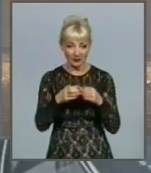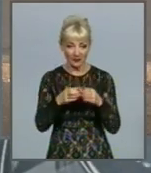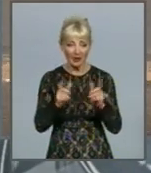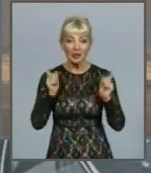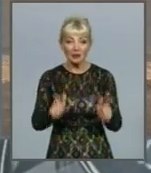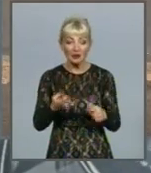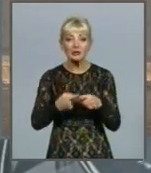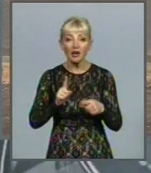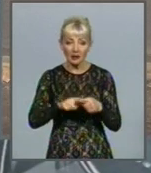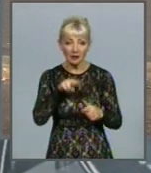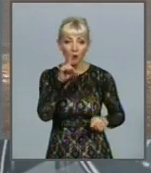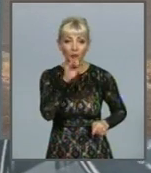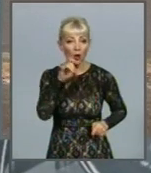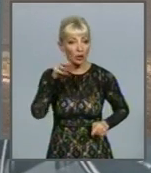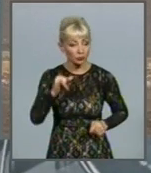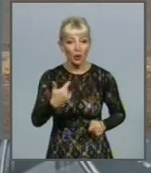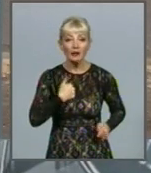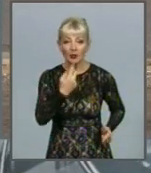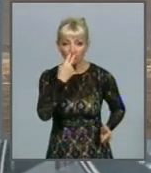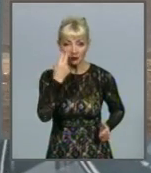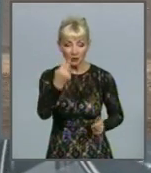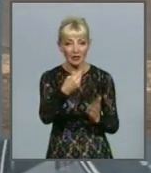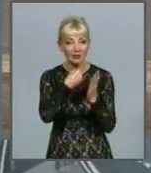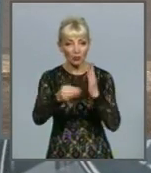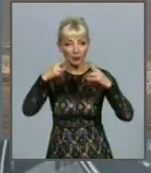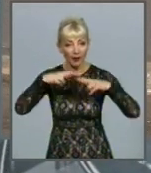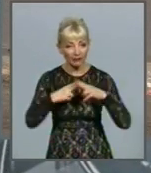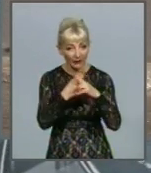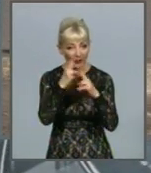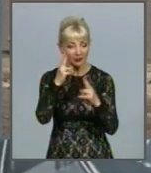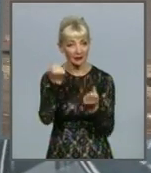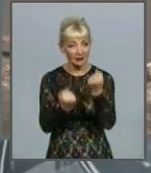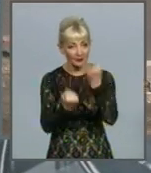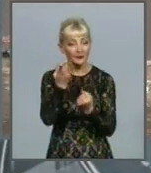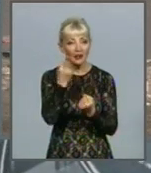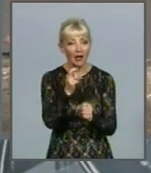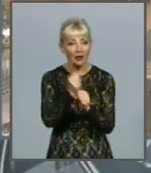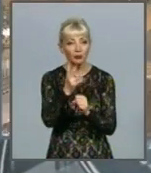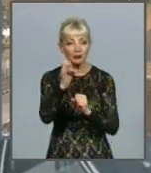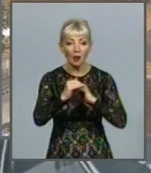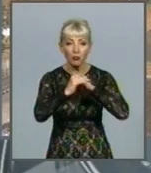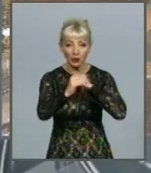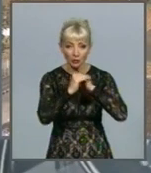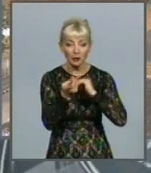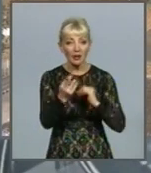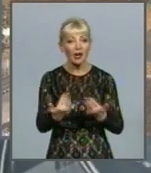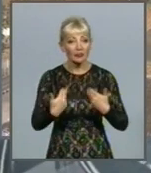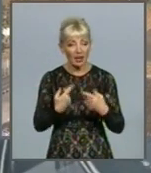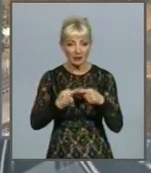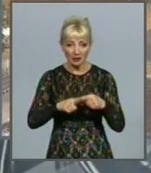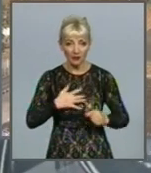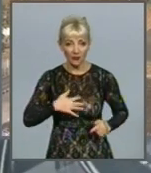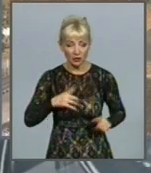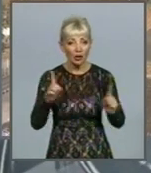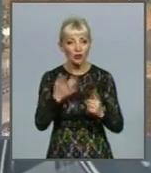цього проєкту нам предусмотрена закупка техніки для роботи на полігоні. І для нас це дуже важливо. Те, що